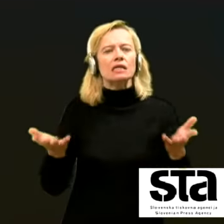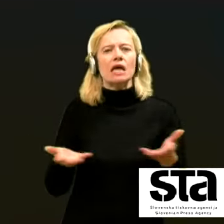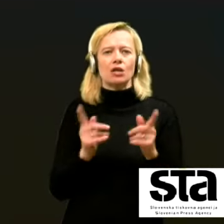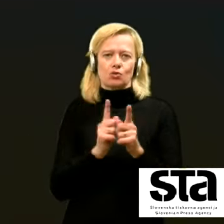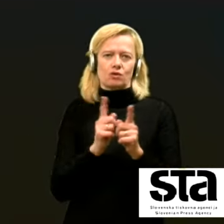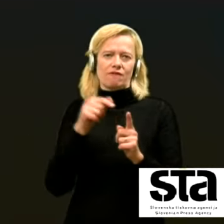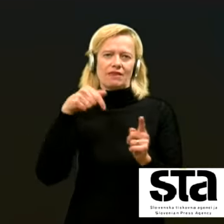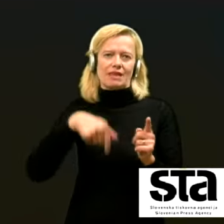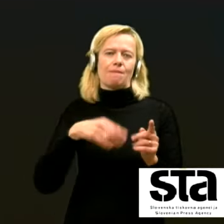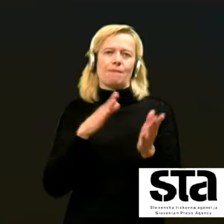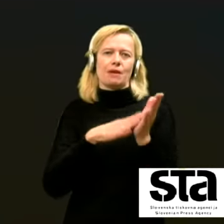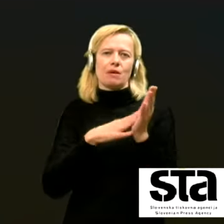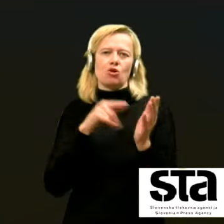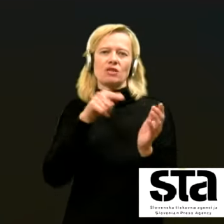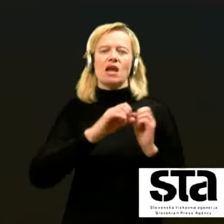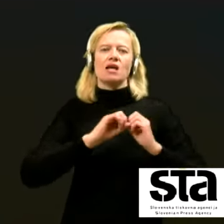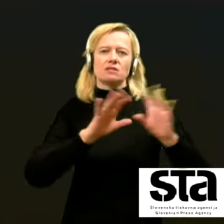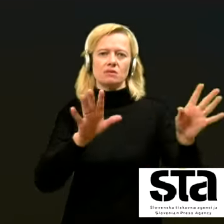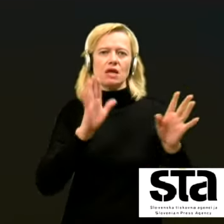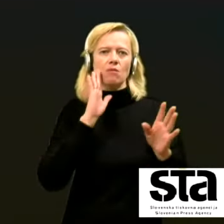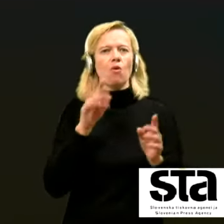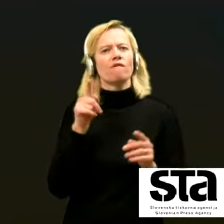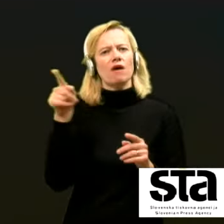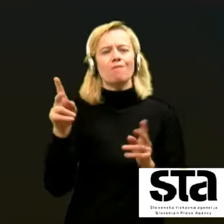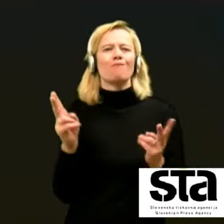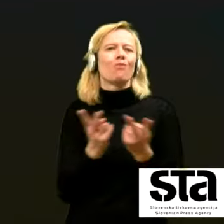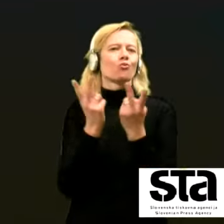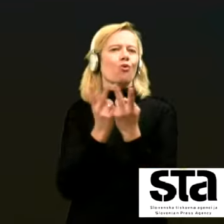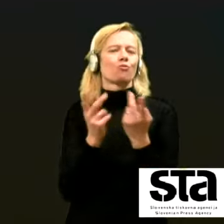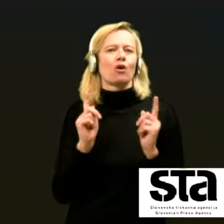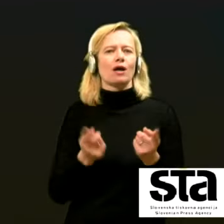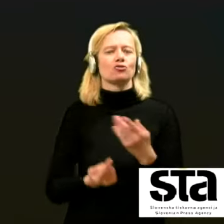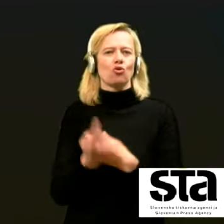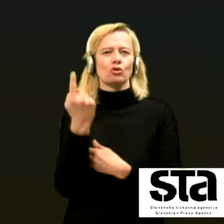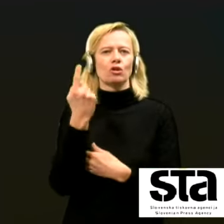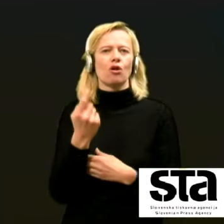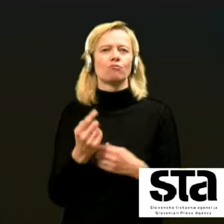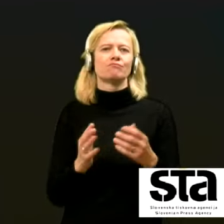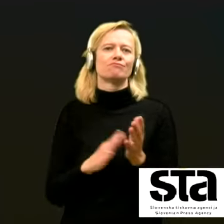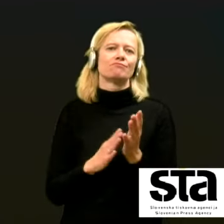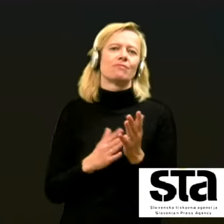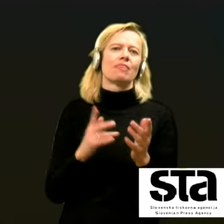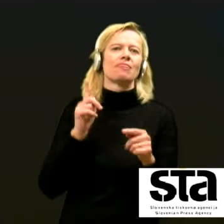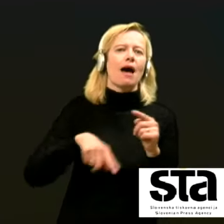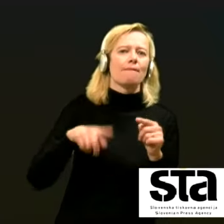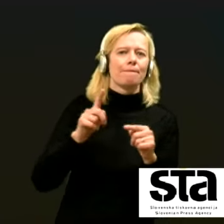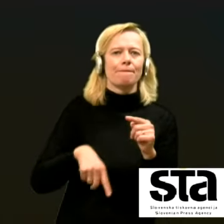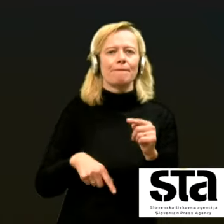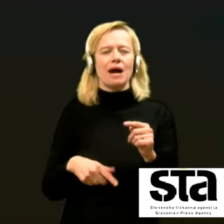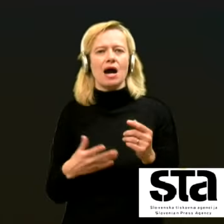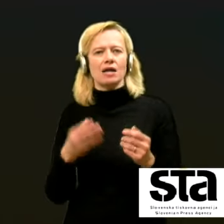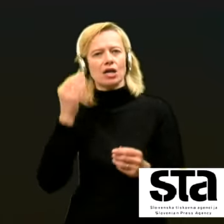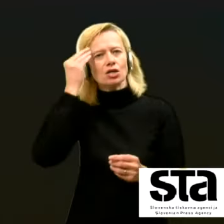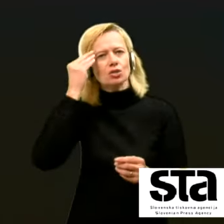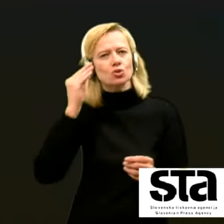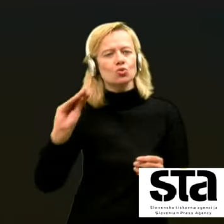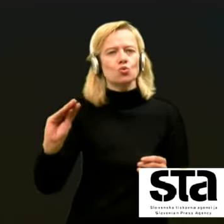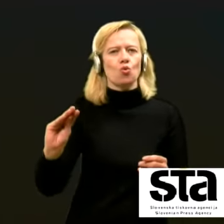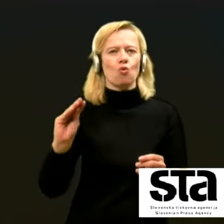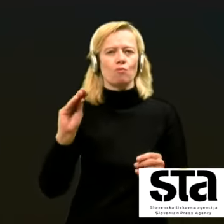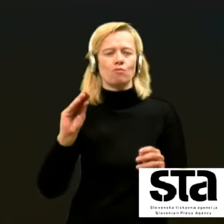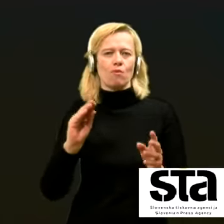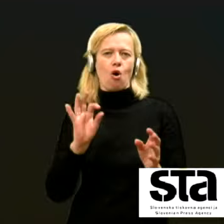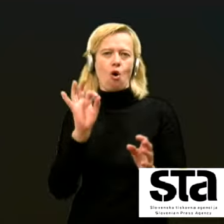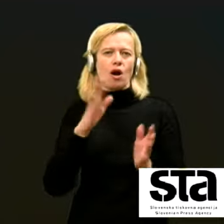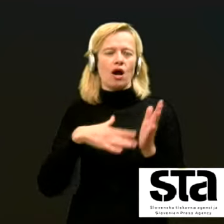tem primeru, tega razpisa, da se lahko tudi vam, kaj podobnega zgodi, da pride do kakšnih nepravilnosti, in do sume sumov